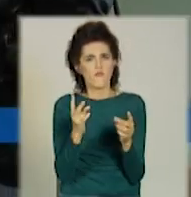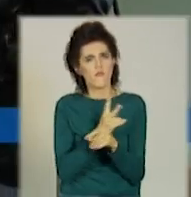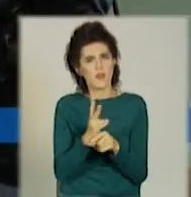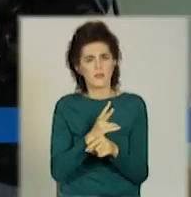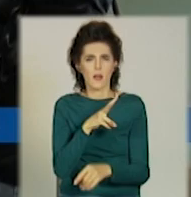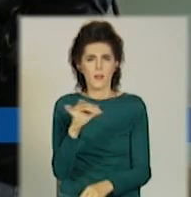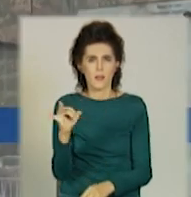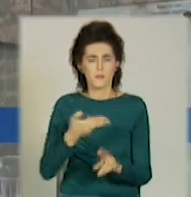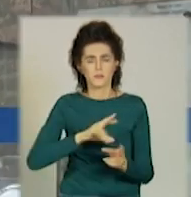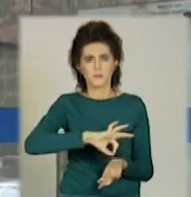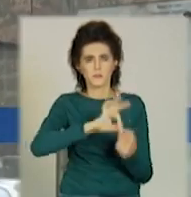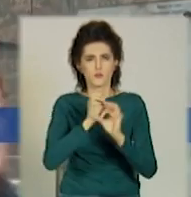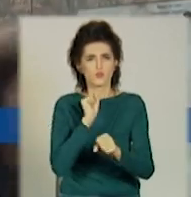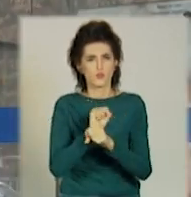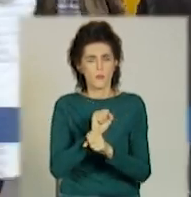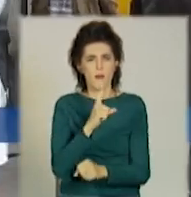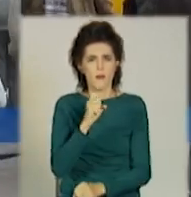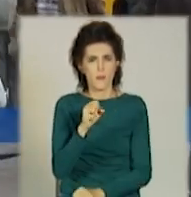Про це у рубриці СтопХам.